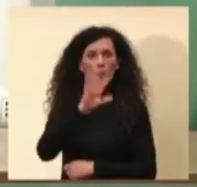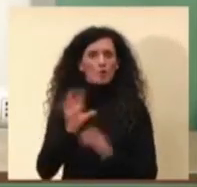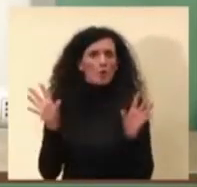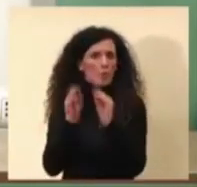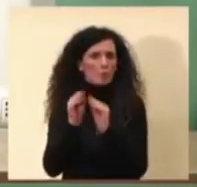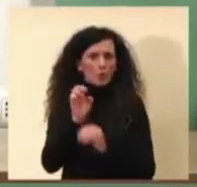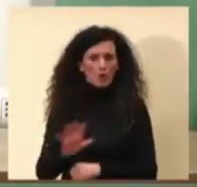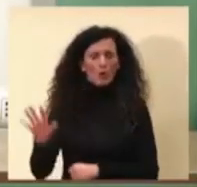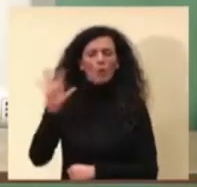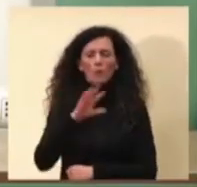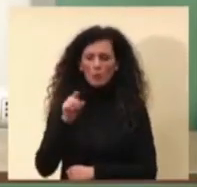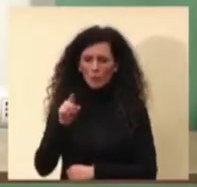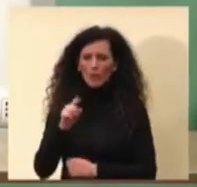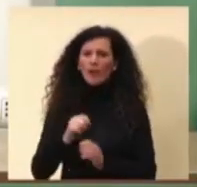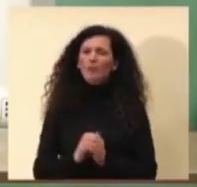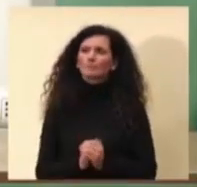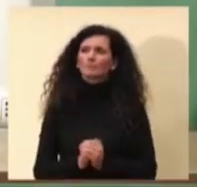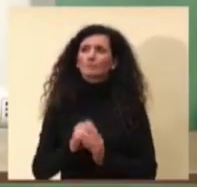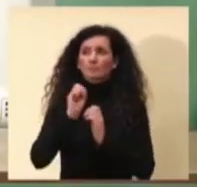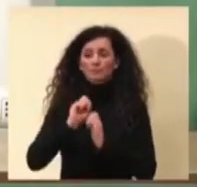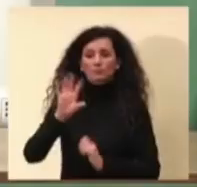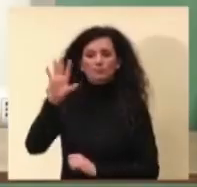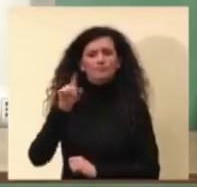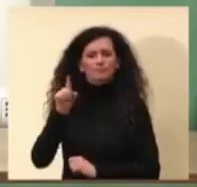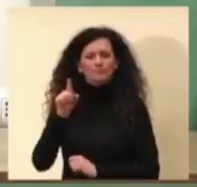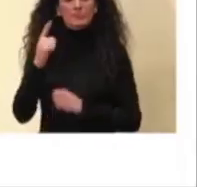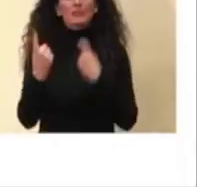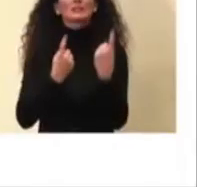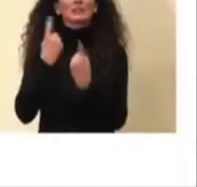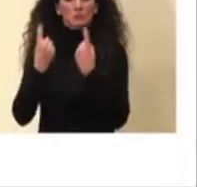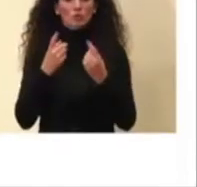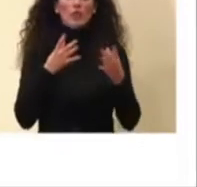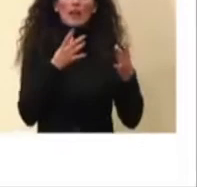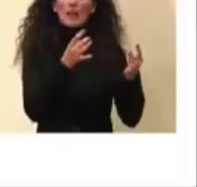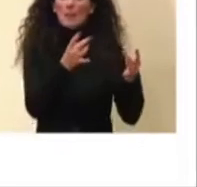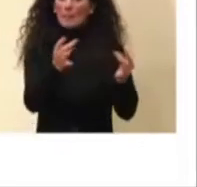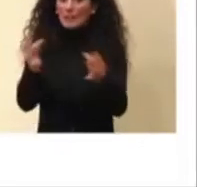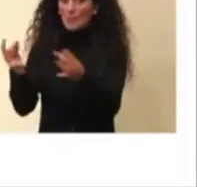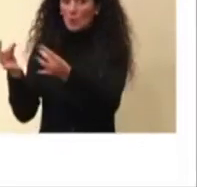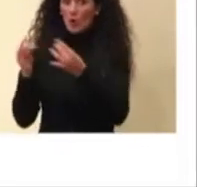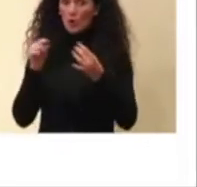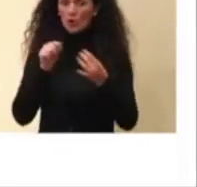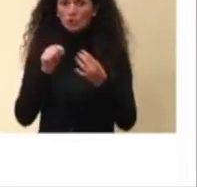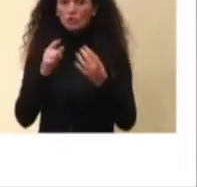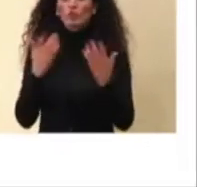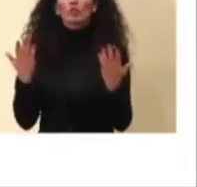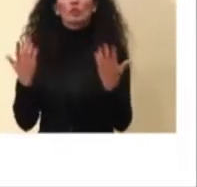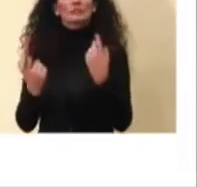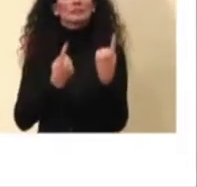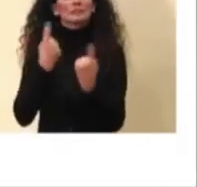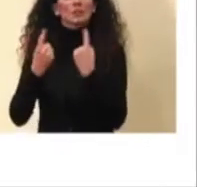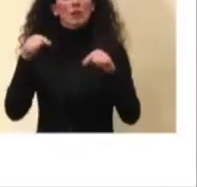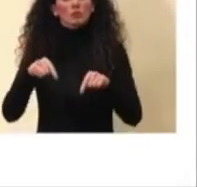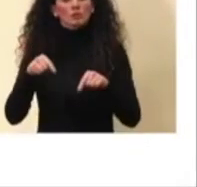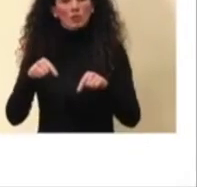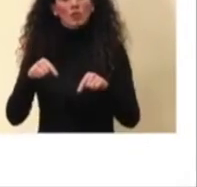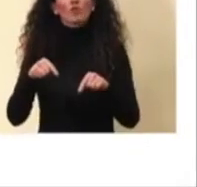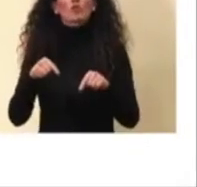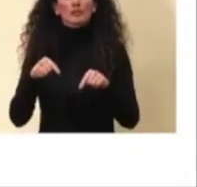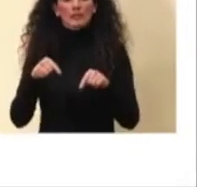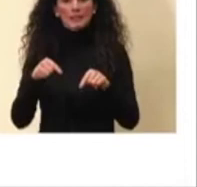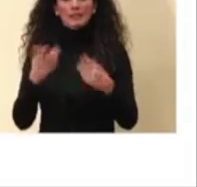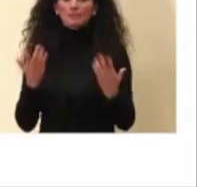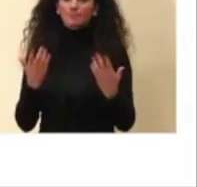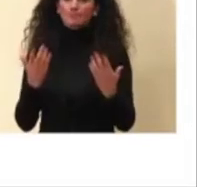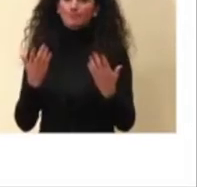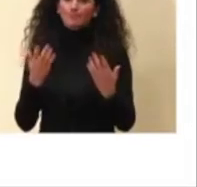il quadro epidemiologico, è un quadro che mostra come ci sia una circolazione un po' in tutti